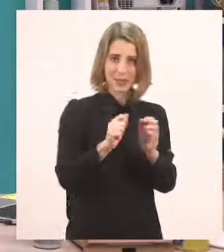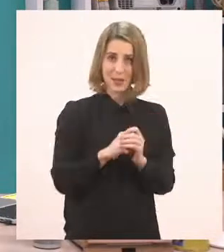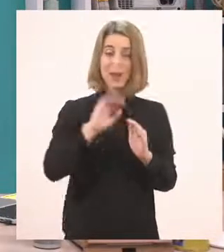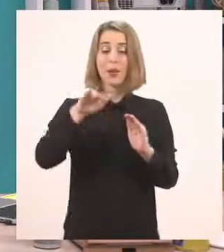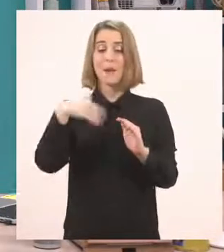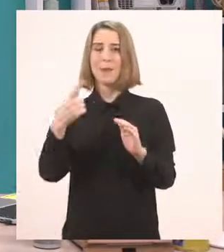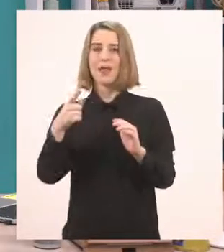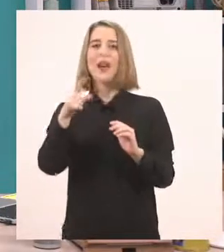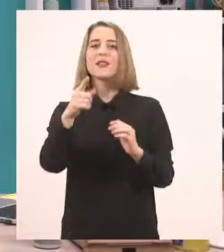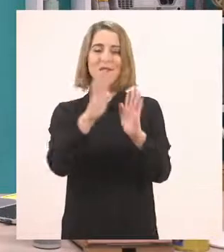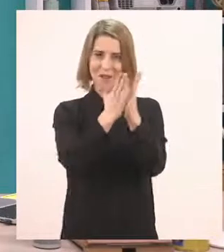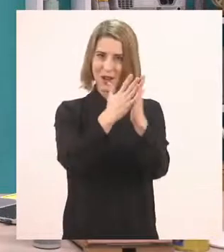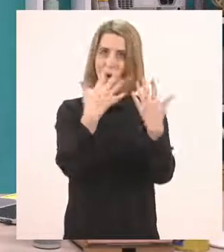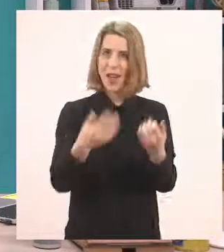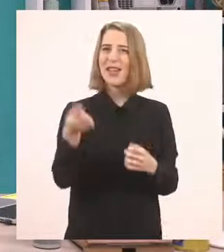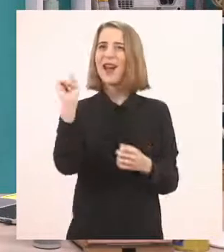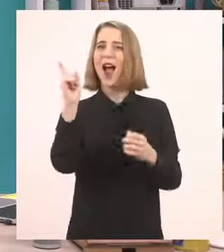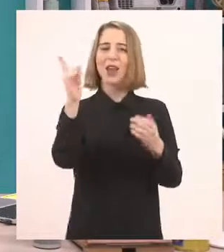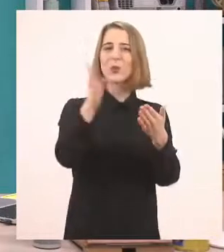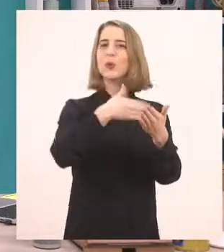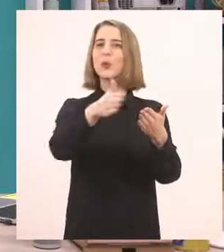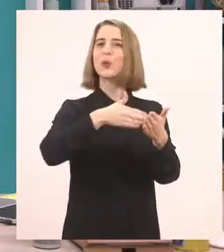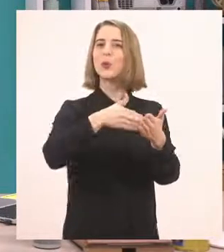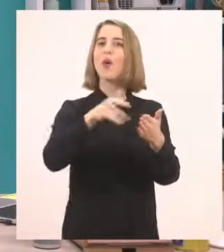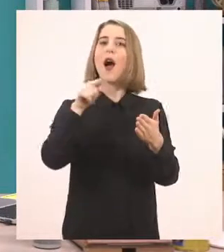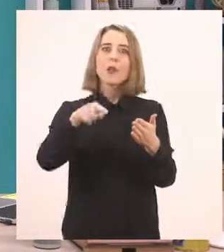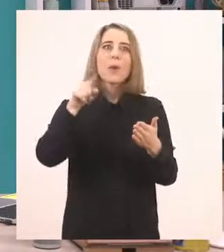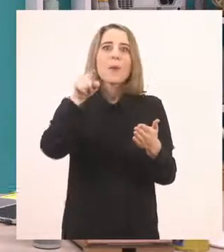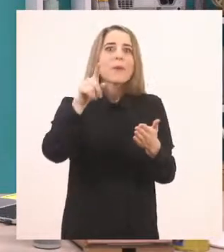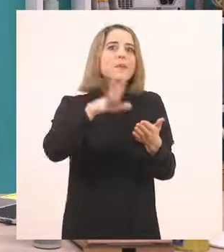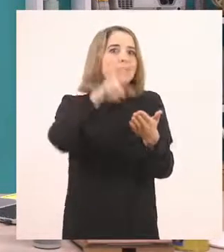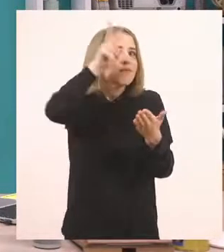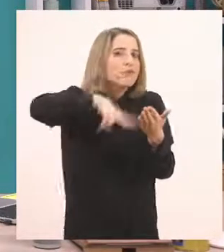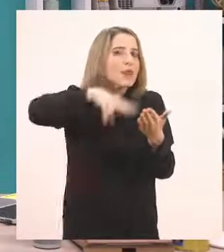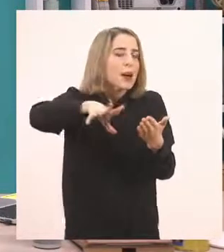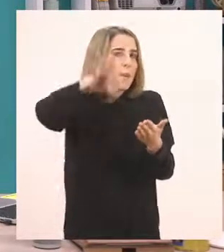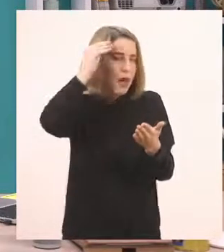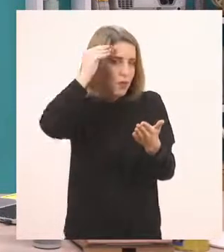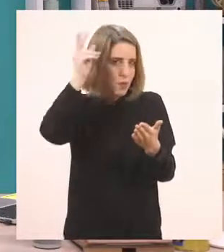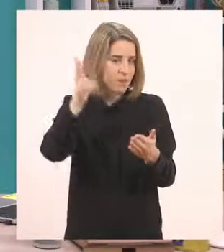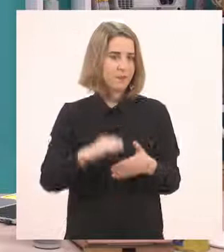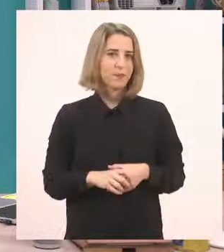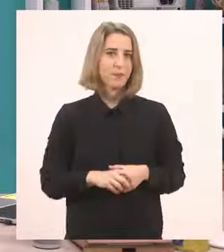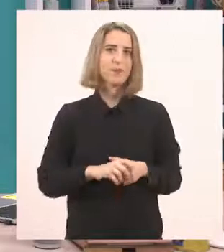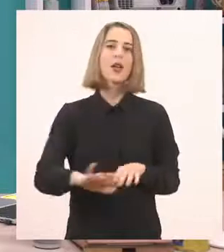είναι γαλάζιο σκιασμένο στο βιβλίο σας, που είναι και η ανάγνωσή μας. Εντάξει? Λοιπόν, ρινόκερος και